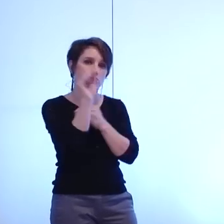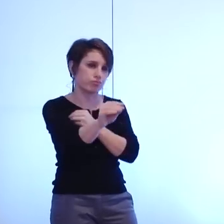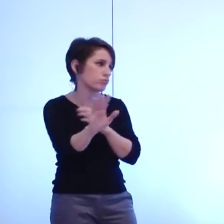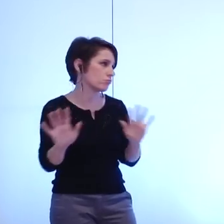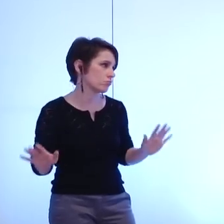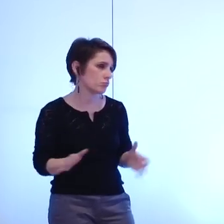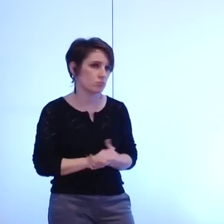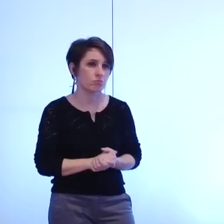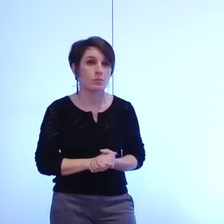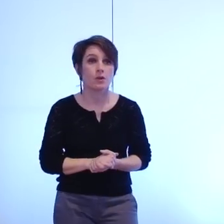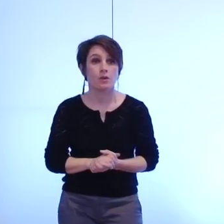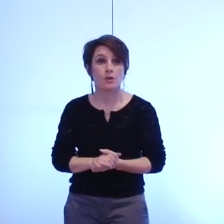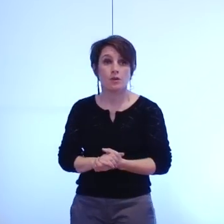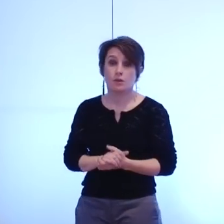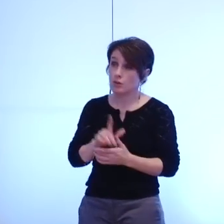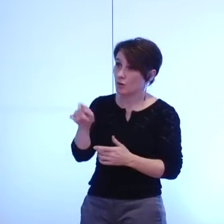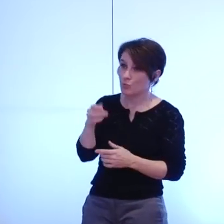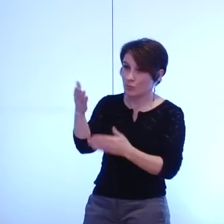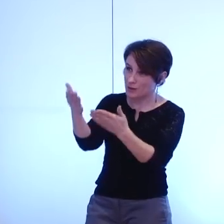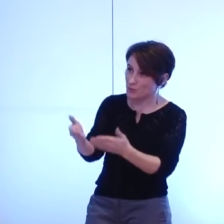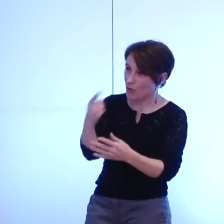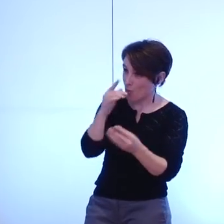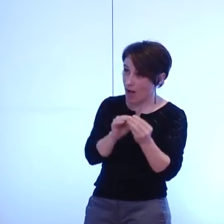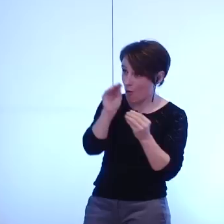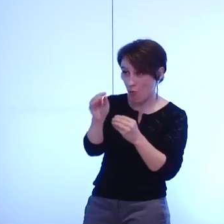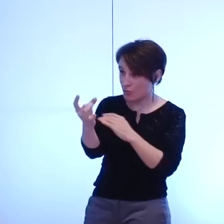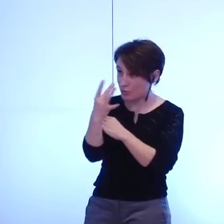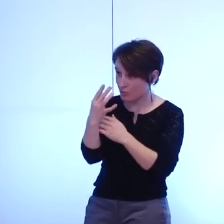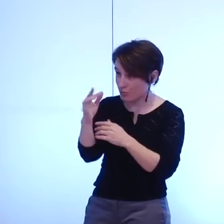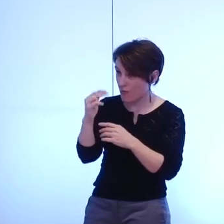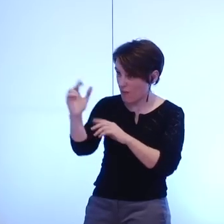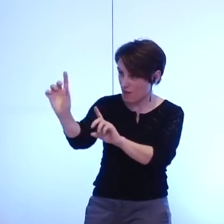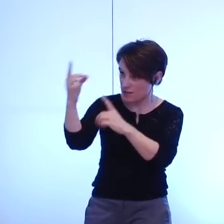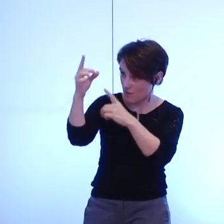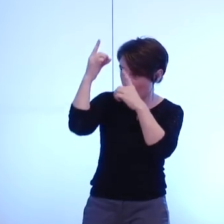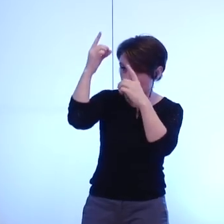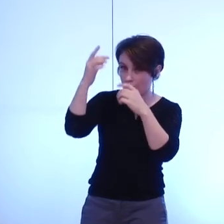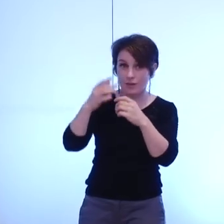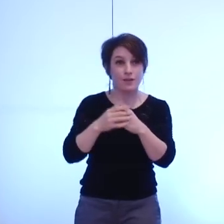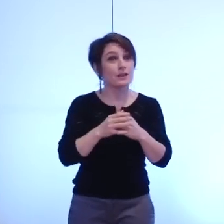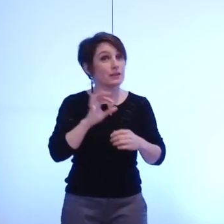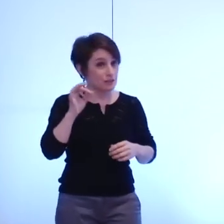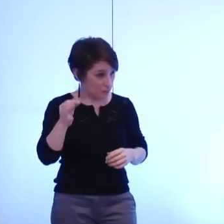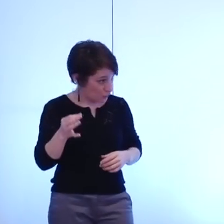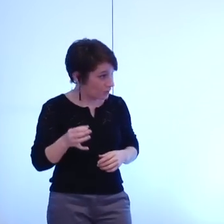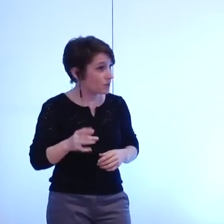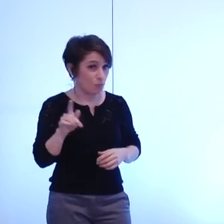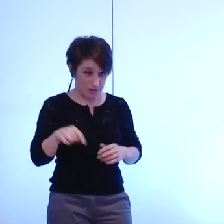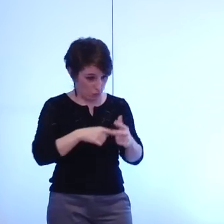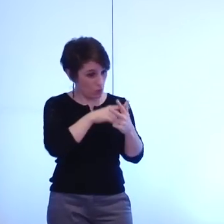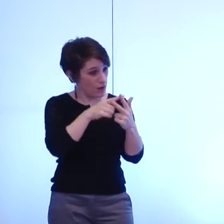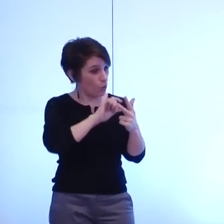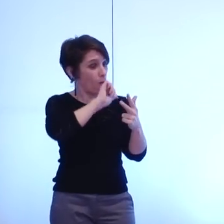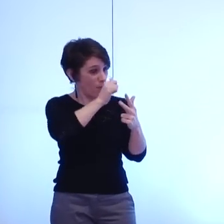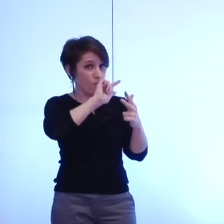merci j'imagine qu'ils vont être défendus avant d'être repoussés l'un après l'autre on a tout notre temps